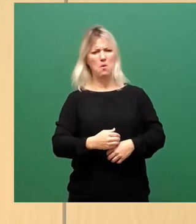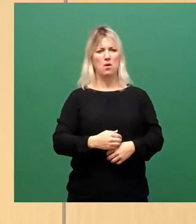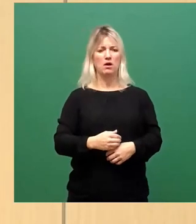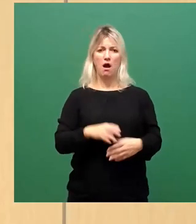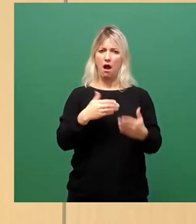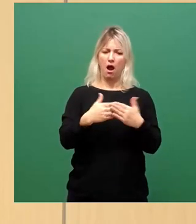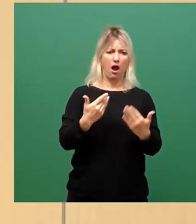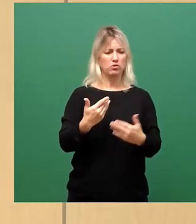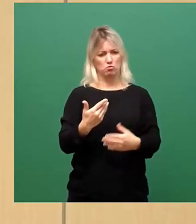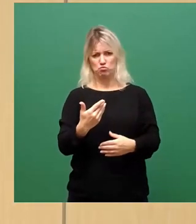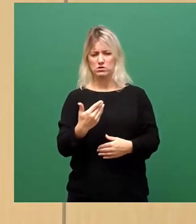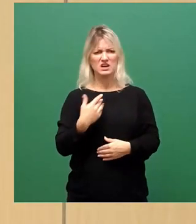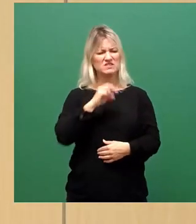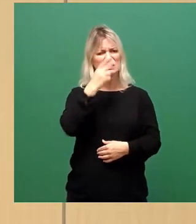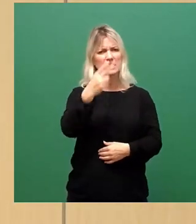anzudenken, was soll das?